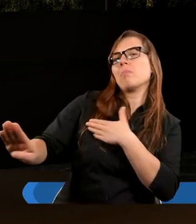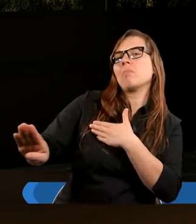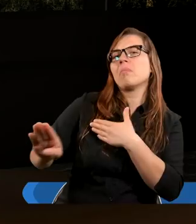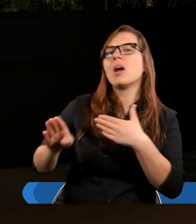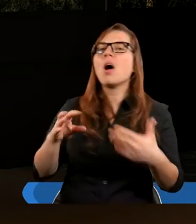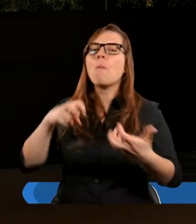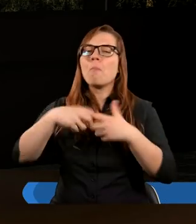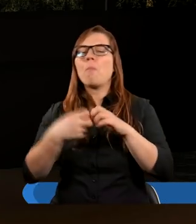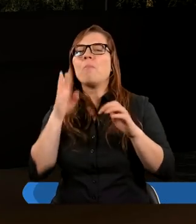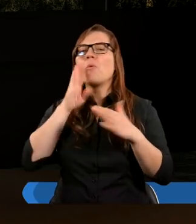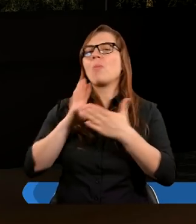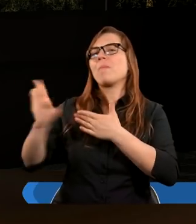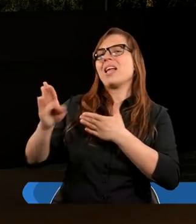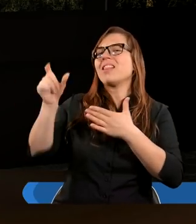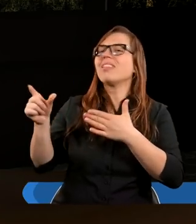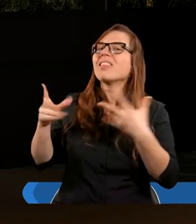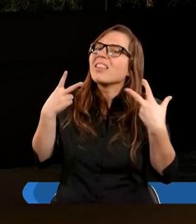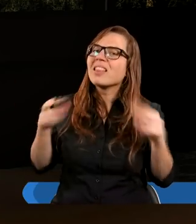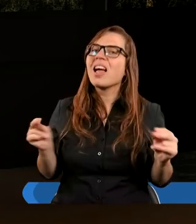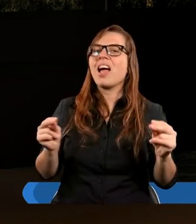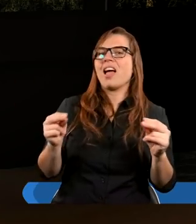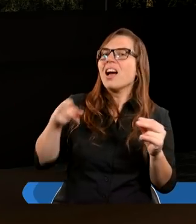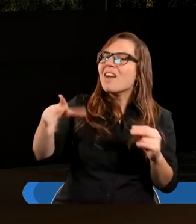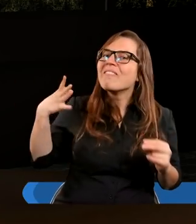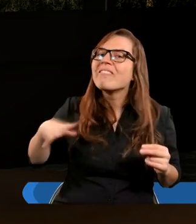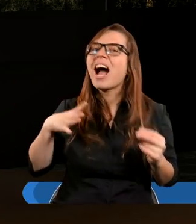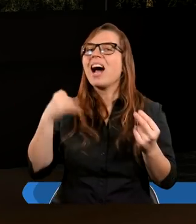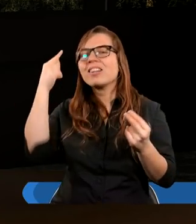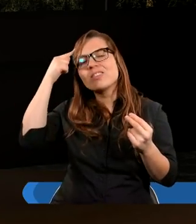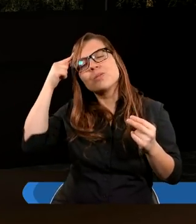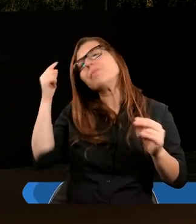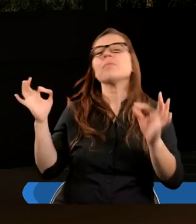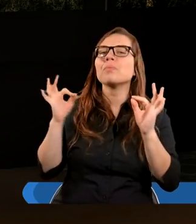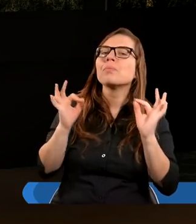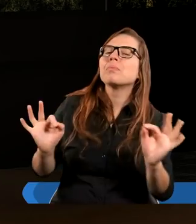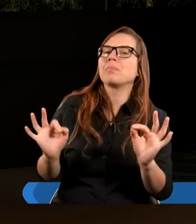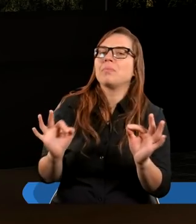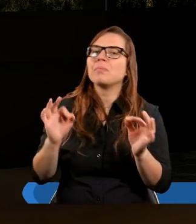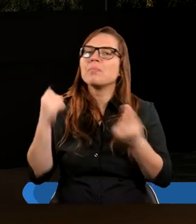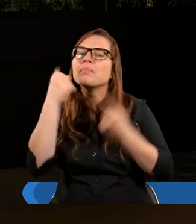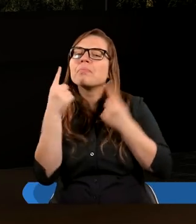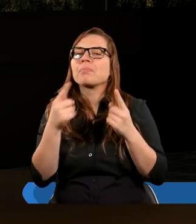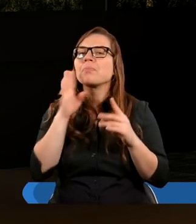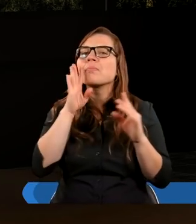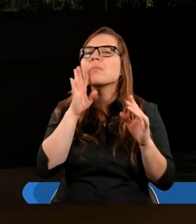skupisko. I warto tutaj naprawdę, myślę,